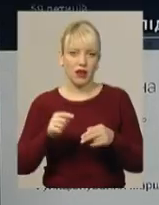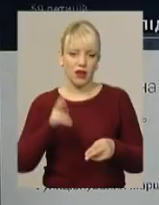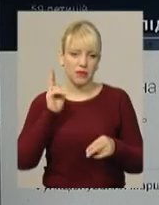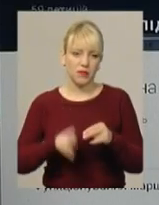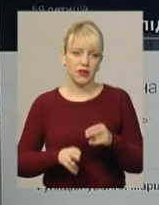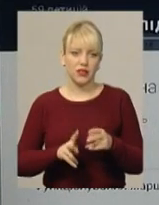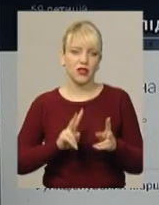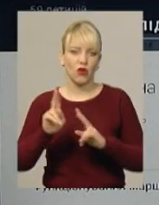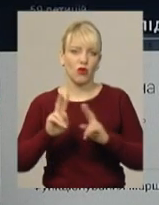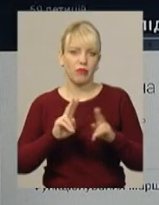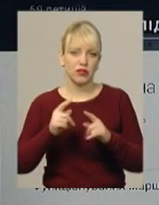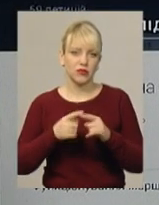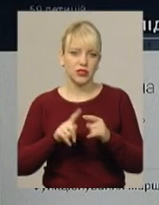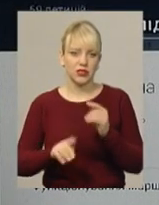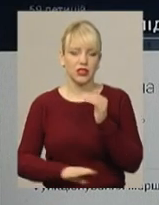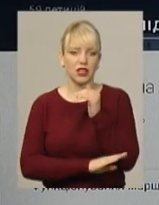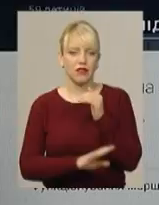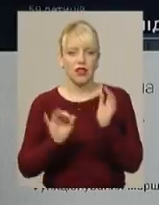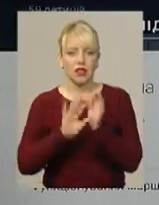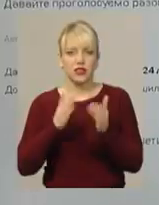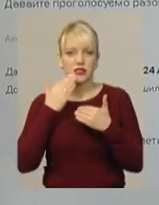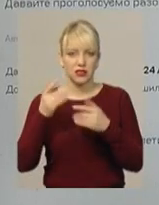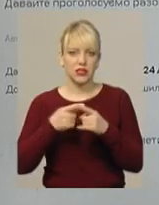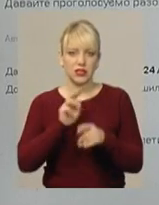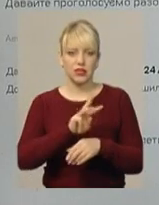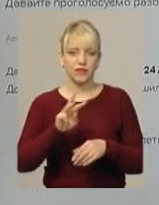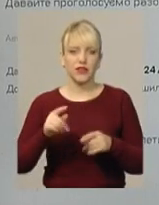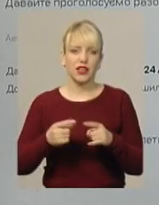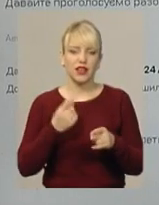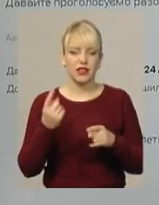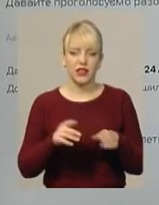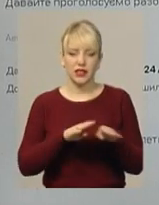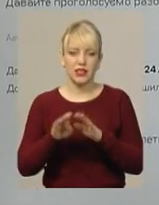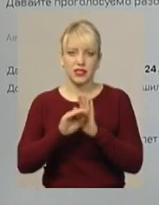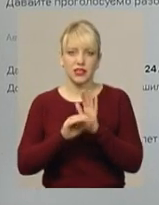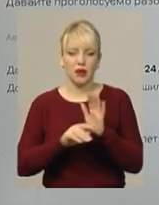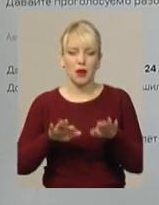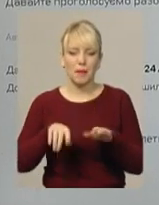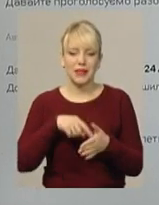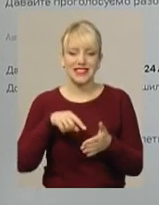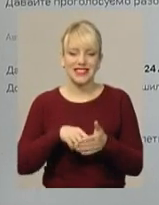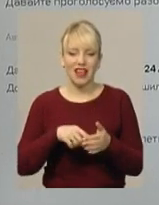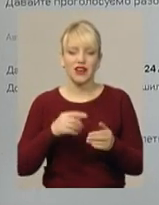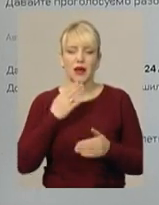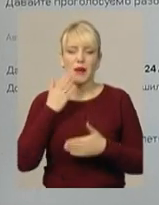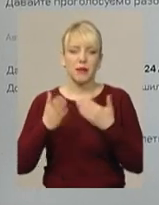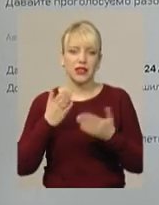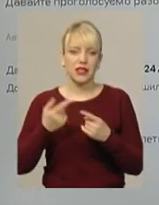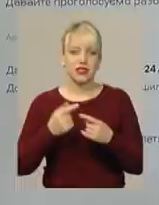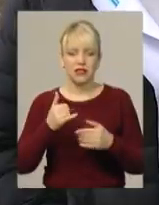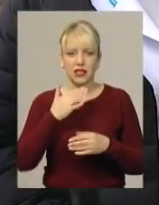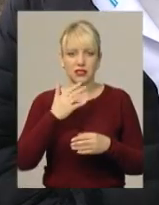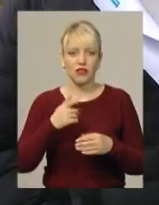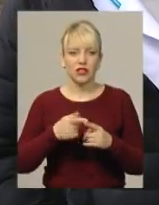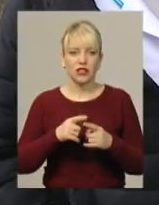Електронне звернення про це жінка зареєструвала на сайті єдиної системи місцевих петицій. Зараз в обласному центрі відбувається глибоке омолодження